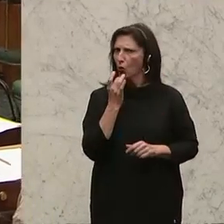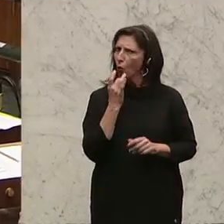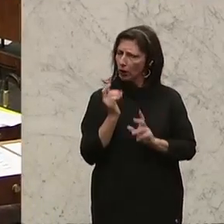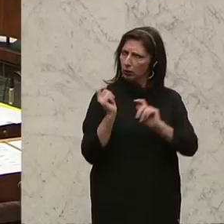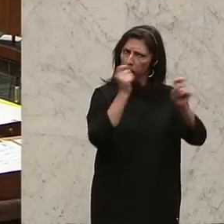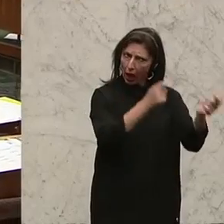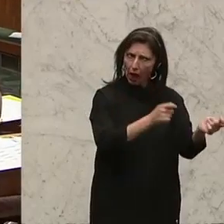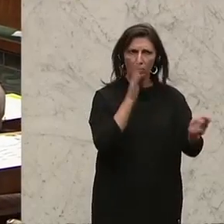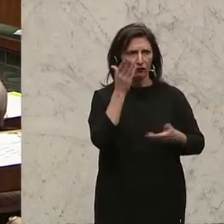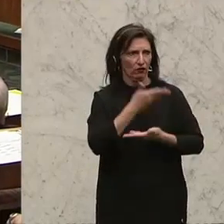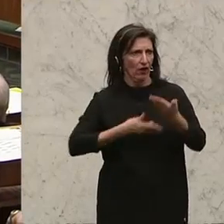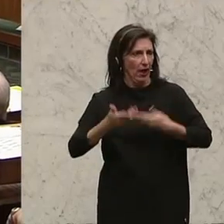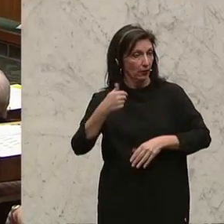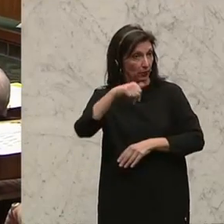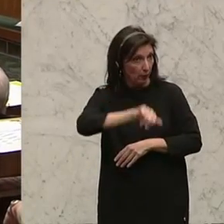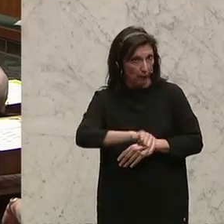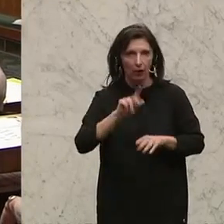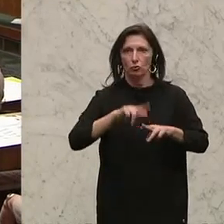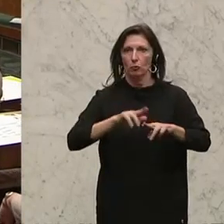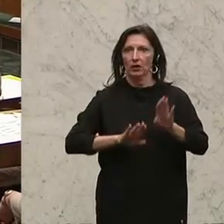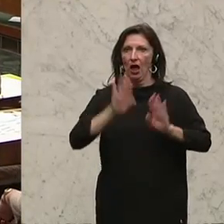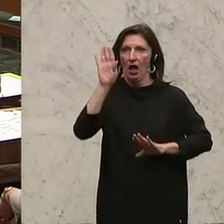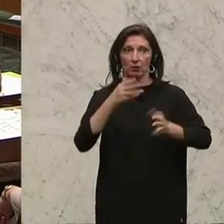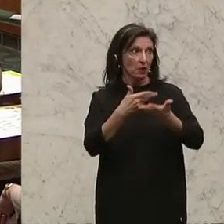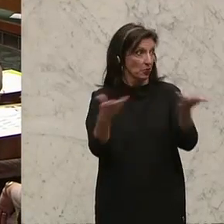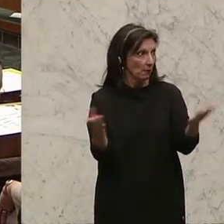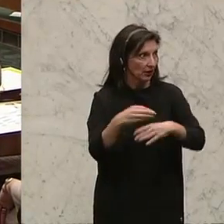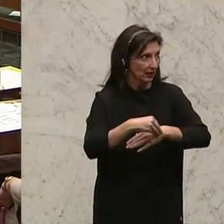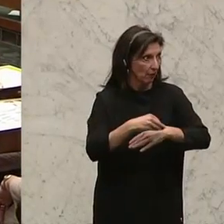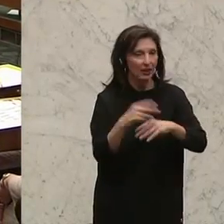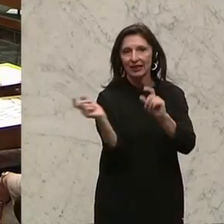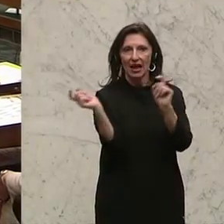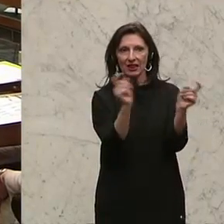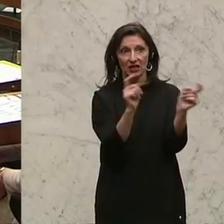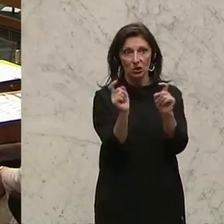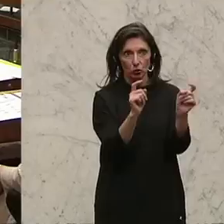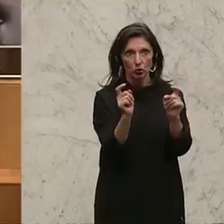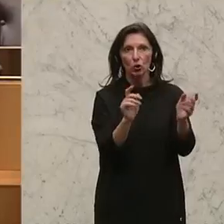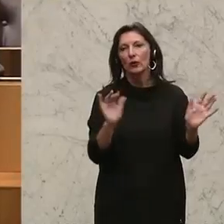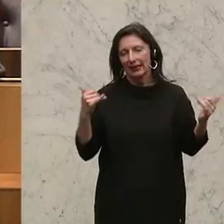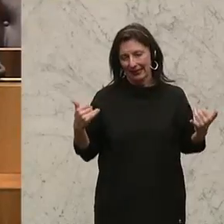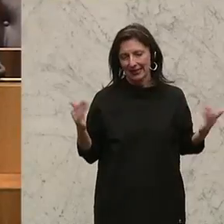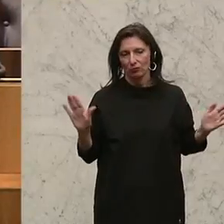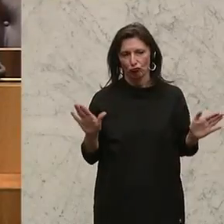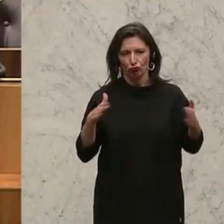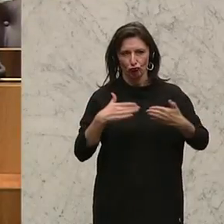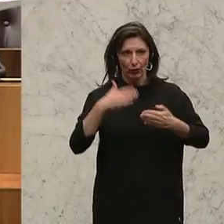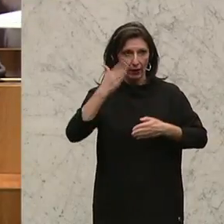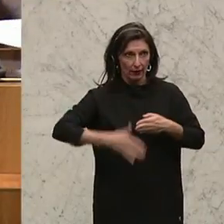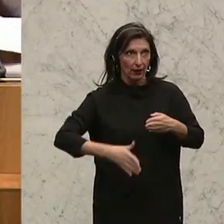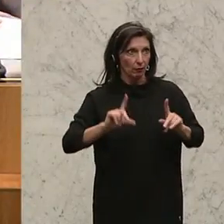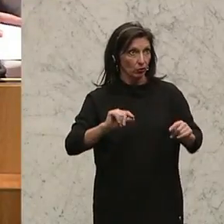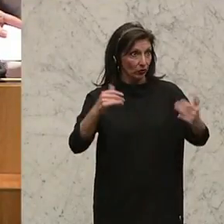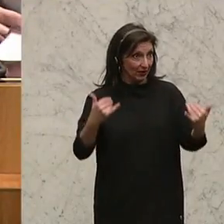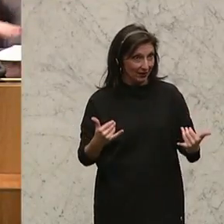zur Abstimmung, weil zu Wort ist niemand mehr gemeldet. Die Debatte ist geschlossen. Und damit